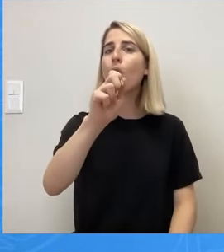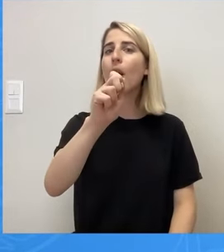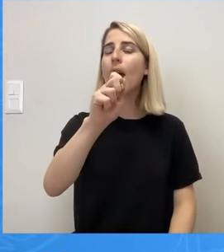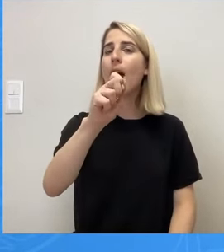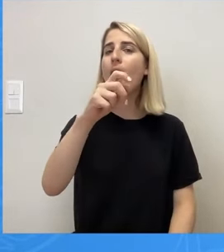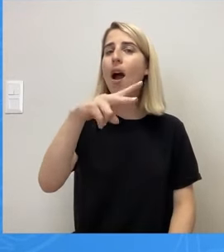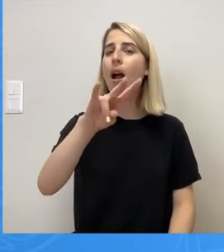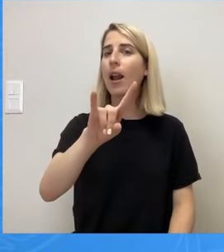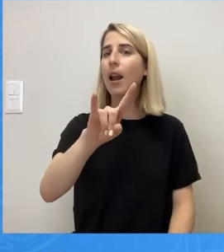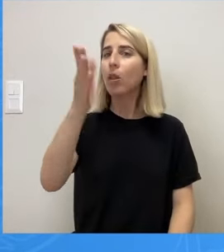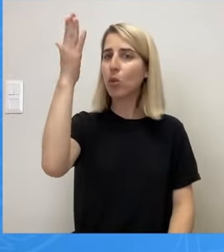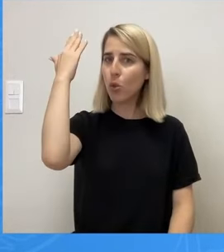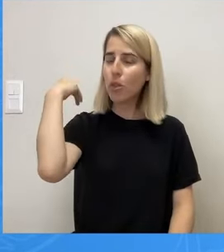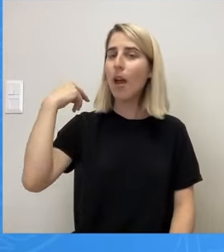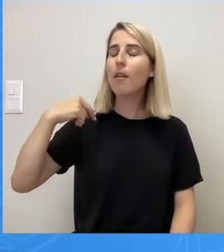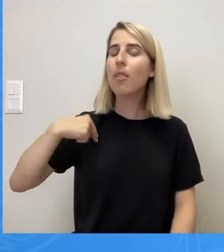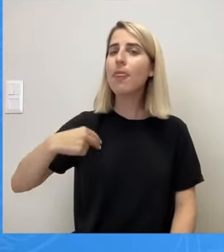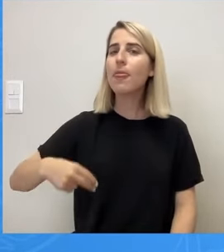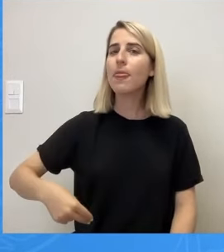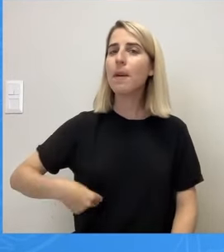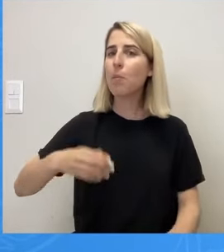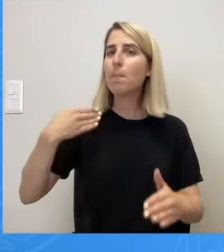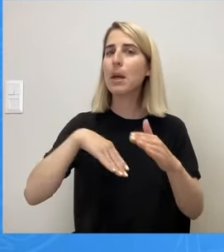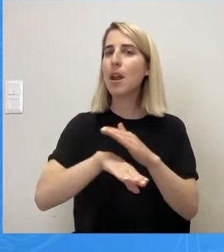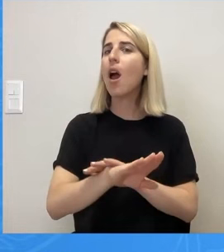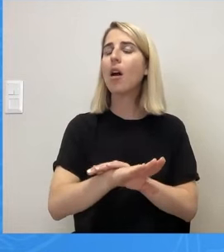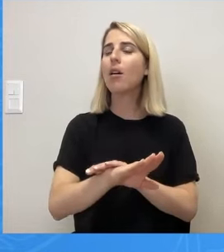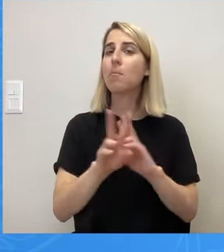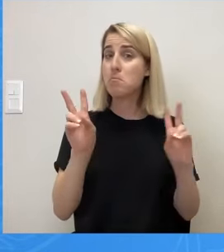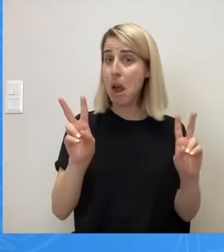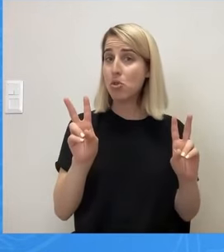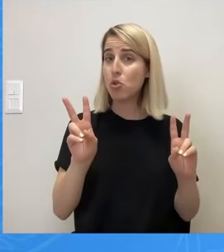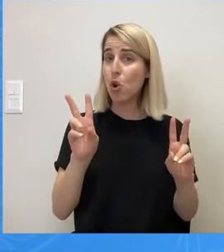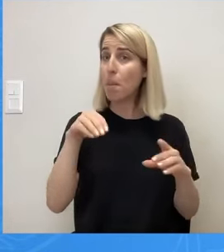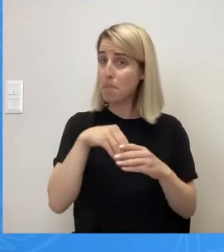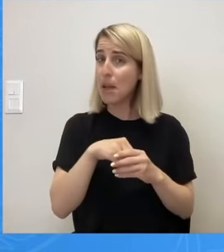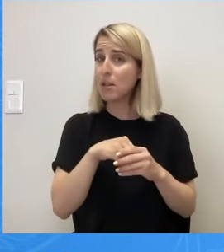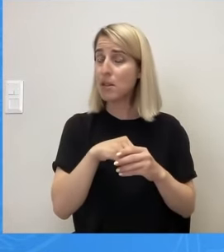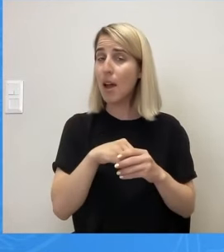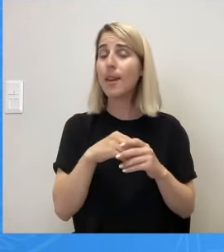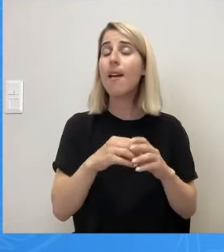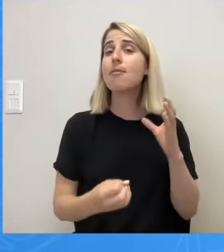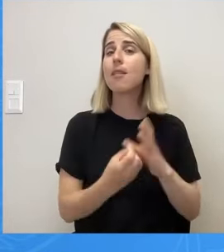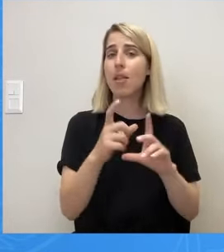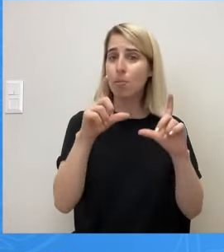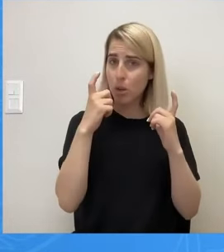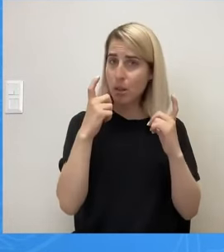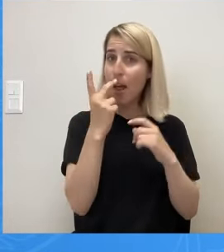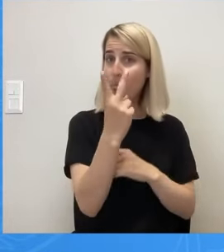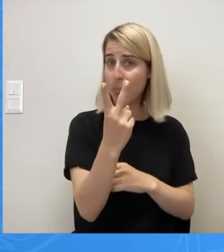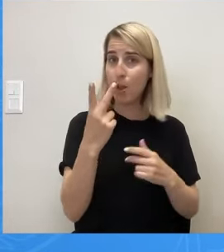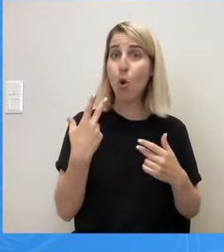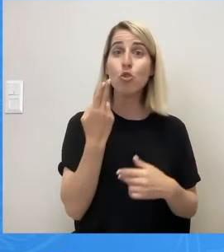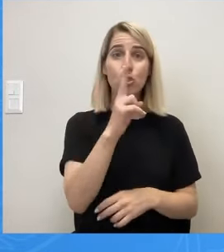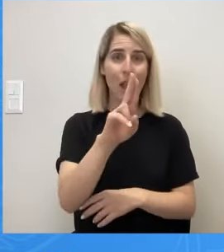Δημοκρατίας στο Δήμο του Πειραιά. Δύο στελέχοι του Πασόκ το κόμμα τους τα έβαλε σε αργία.